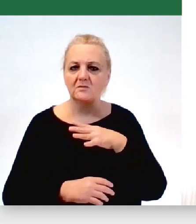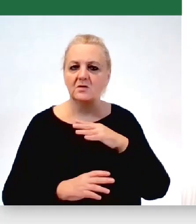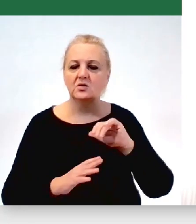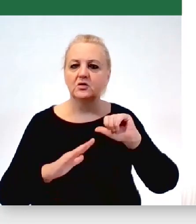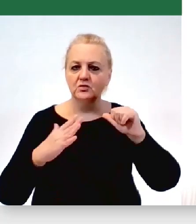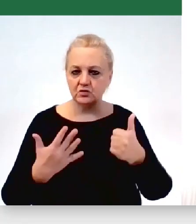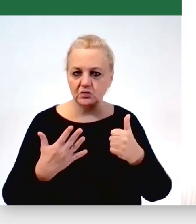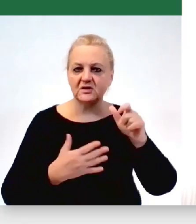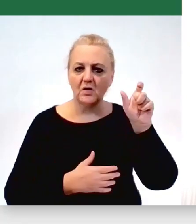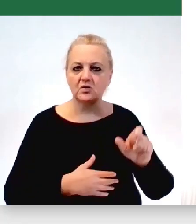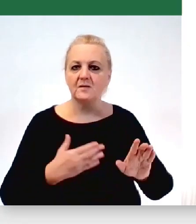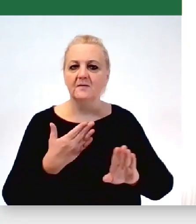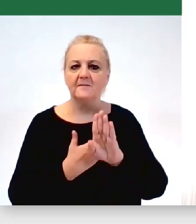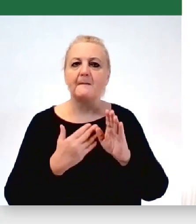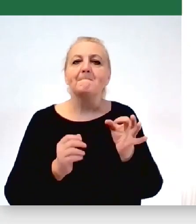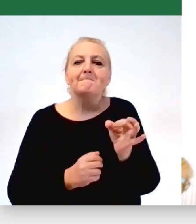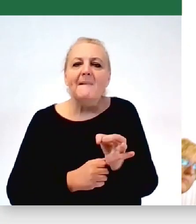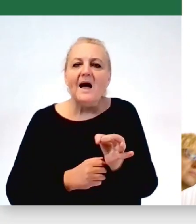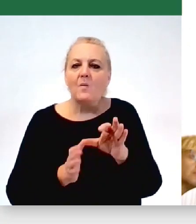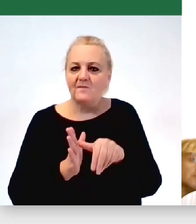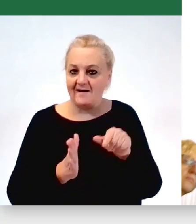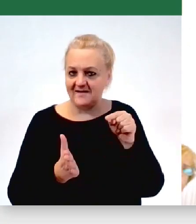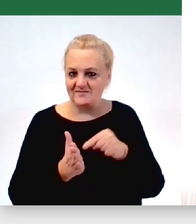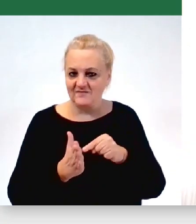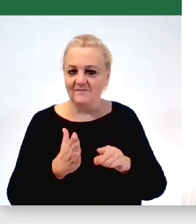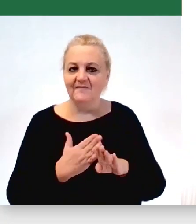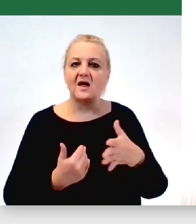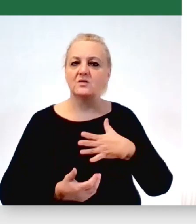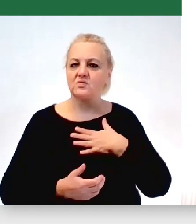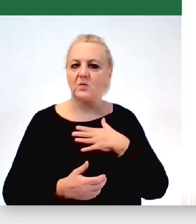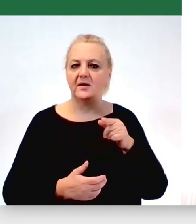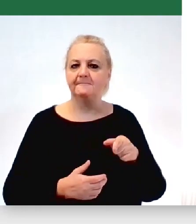reprezentowałaby małe miejscowości. Wydaje mi się, że to jest taki